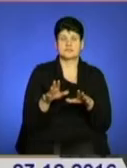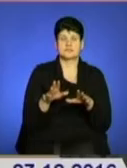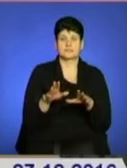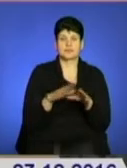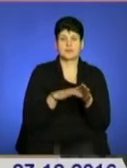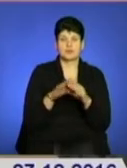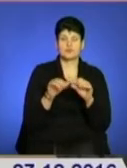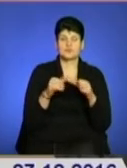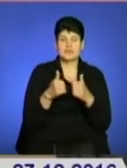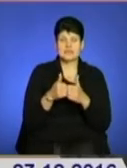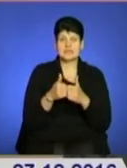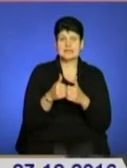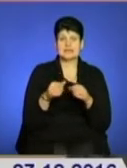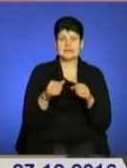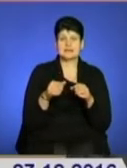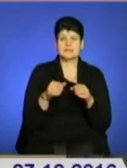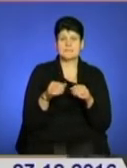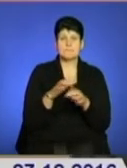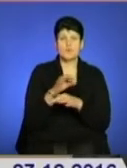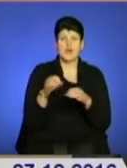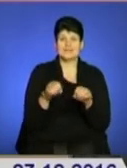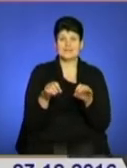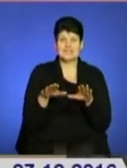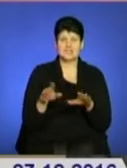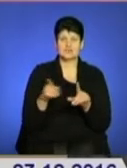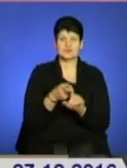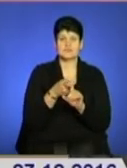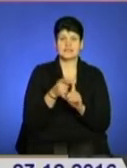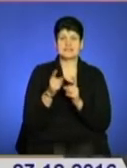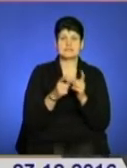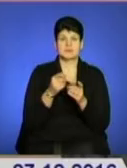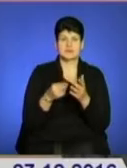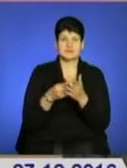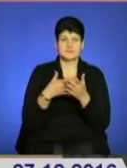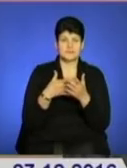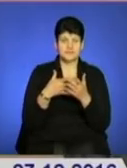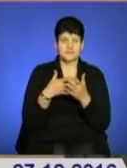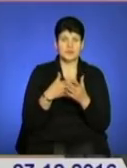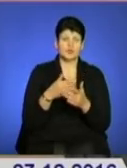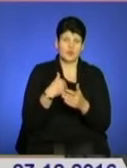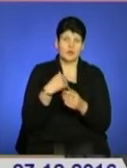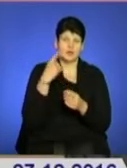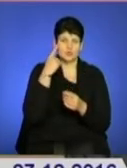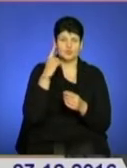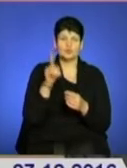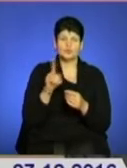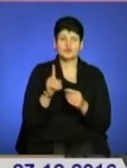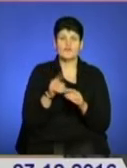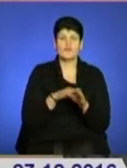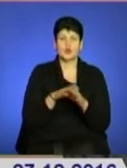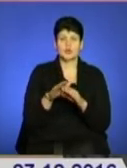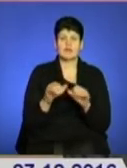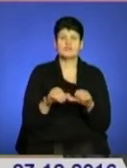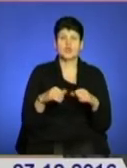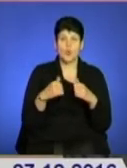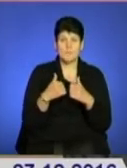проєкти рішень, що стосується зміни тарифів, я думаю, що виконавчий комітет, відповідно,